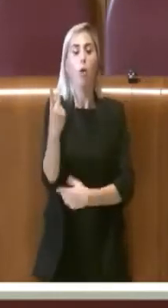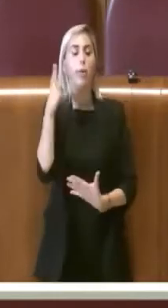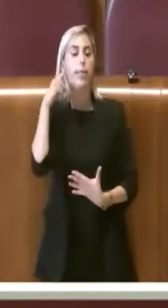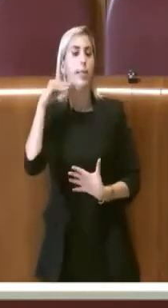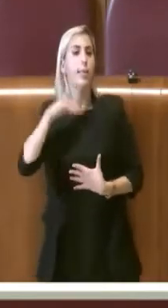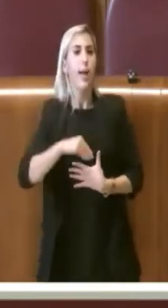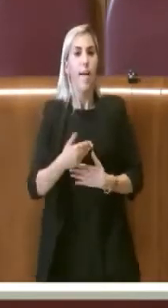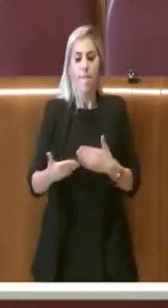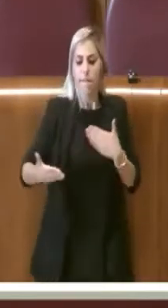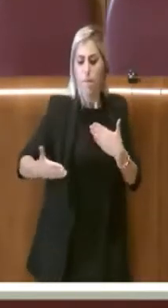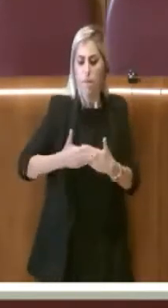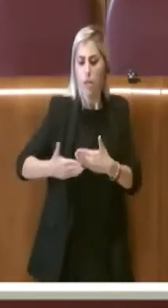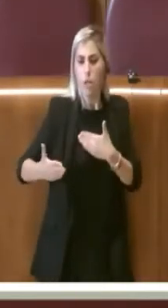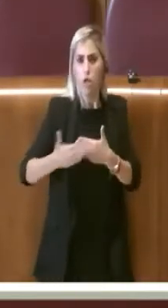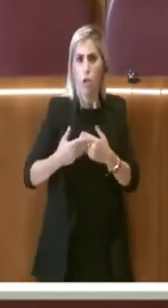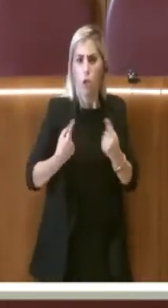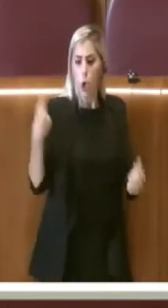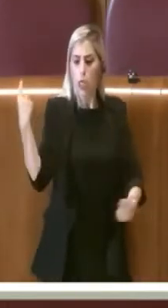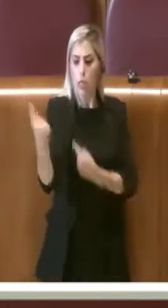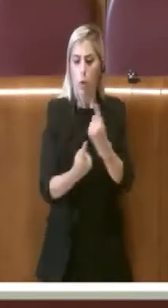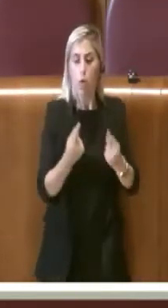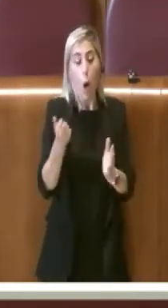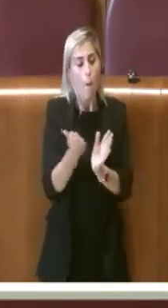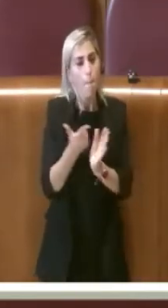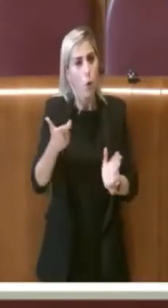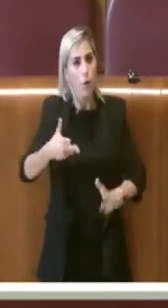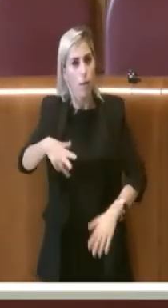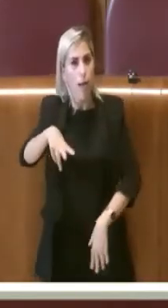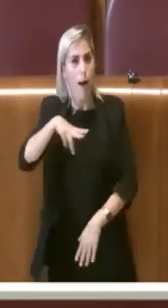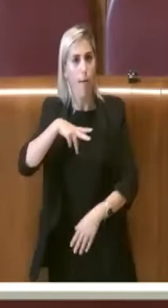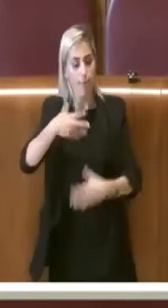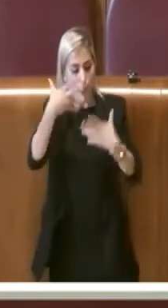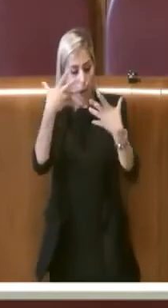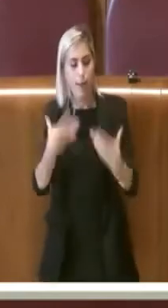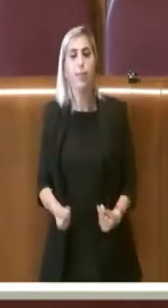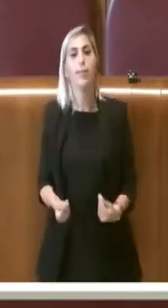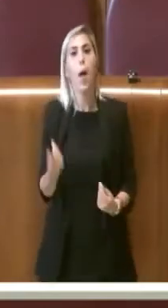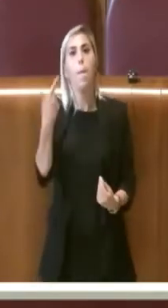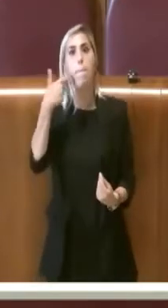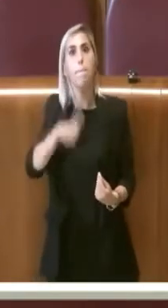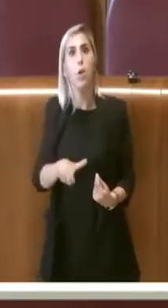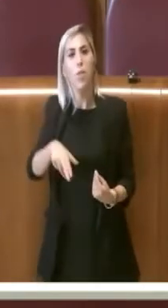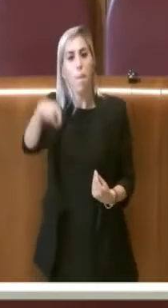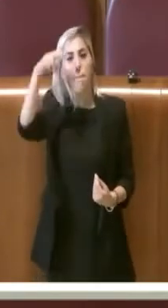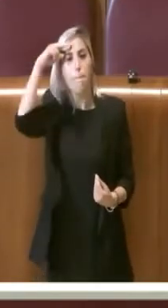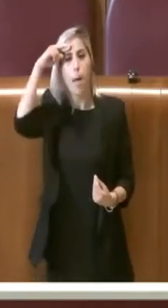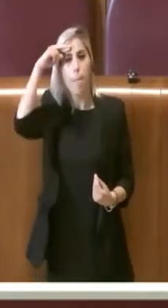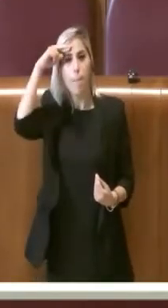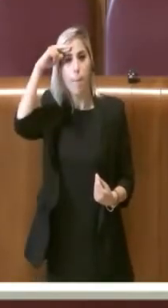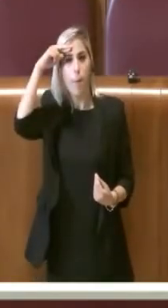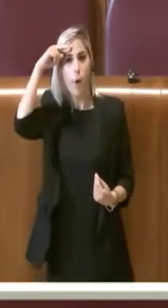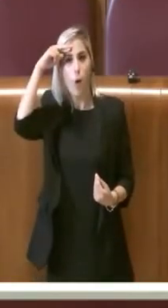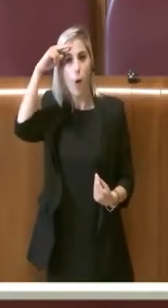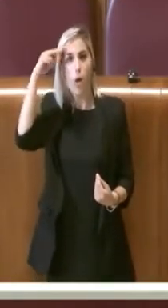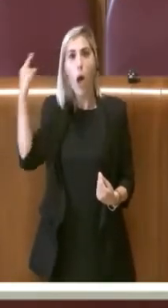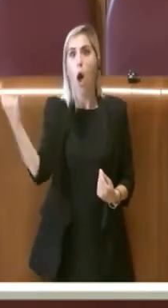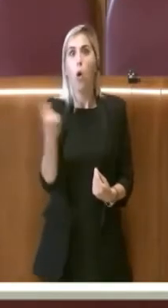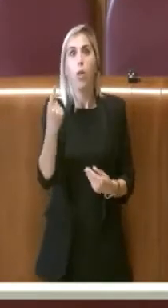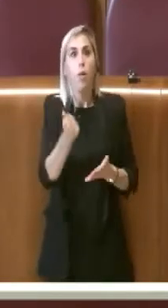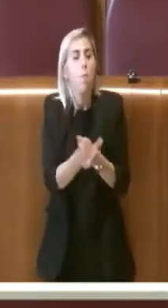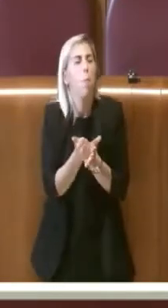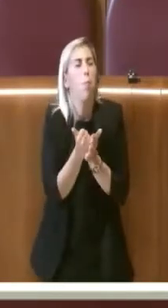fatti è importante perché la memoria è una delle cose più